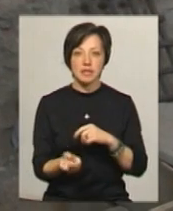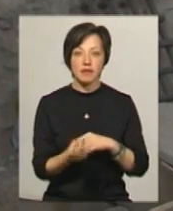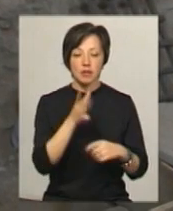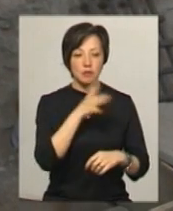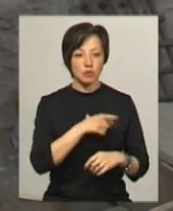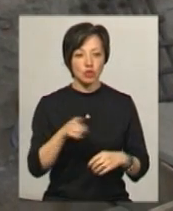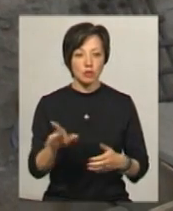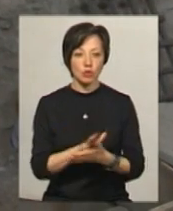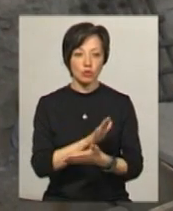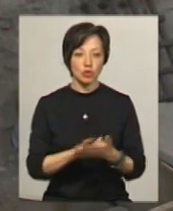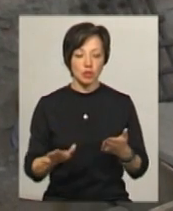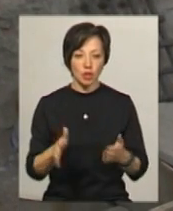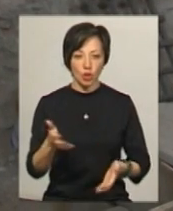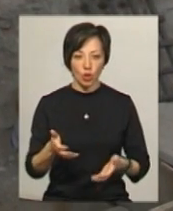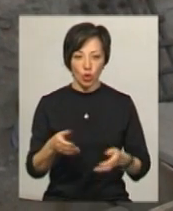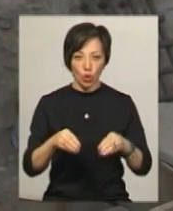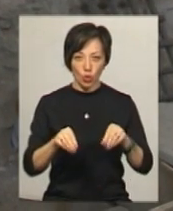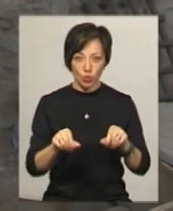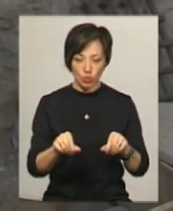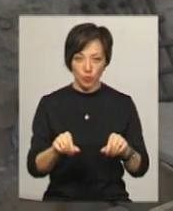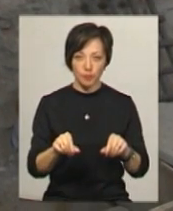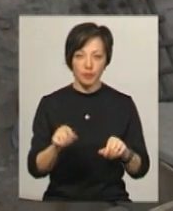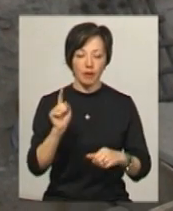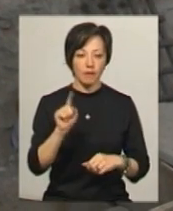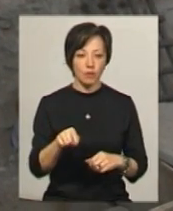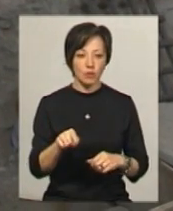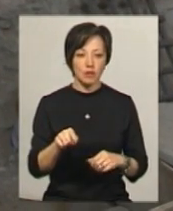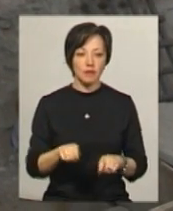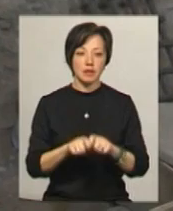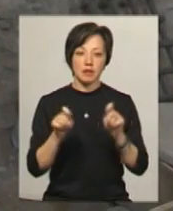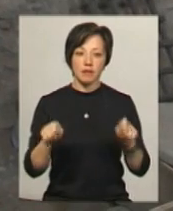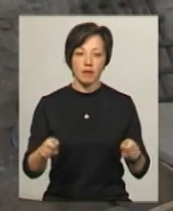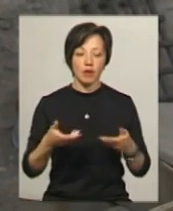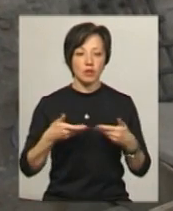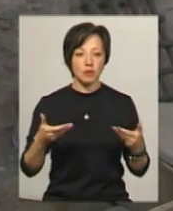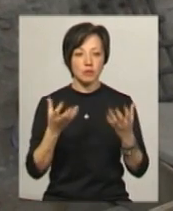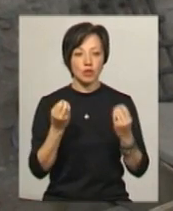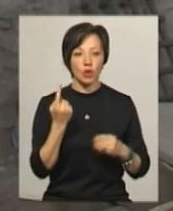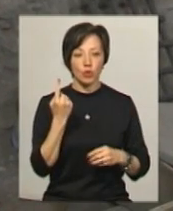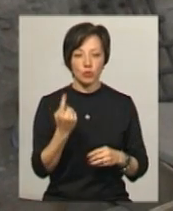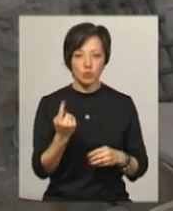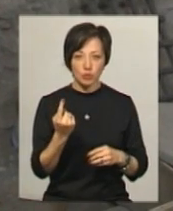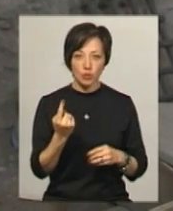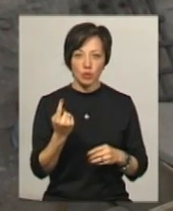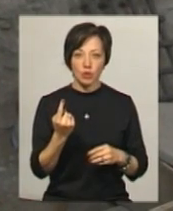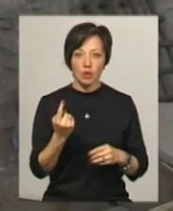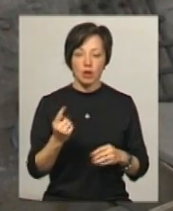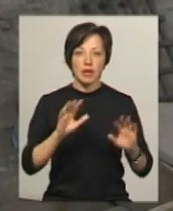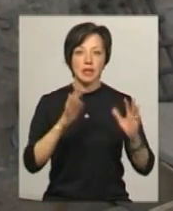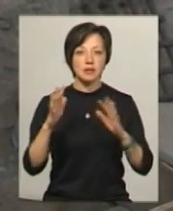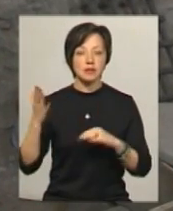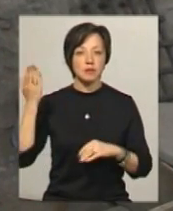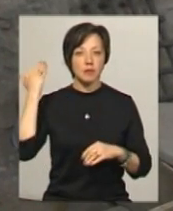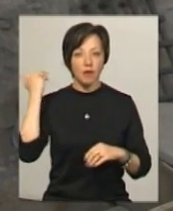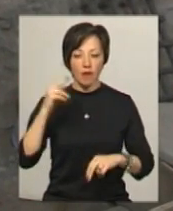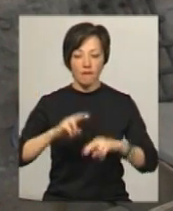під час розчистки грунту Завалів грунту, вони відкривають нам ще одну сторінку, мабуть, попередню сторінку